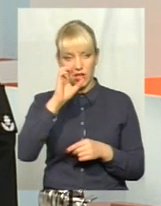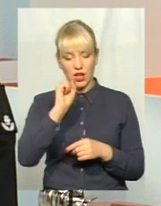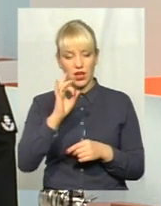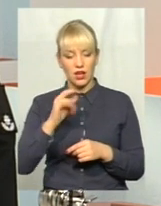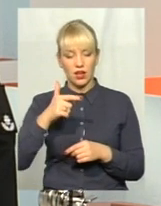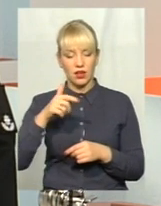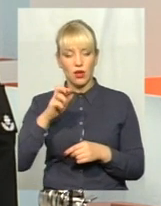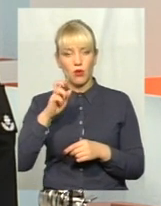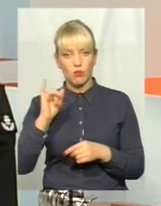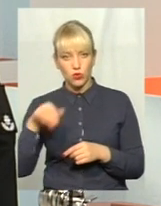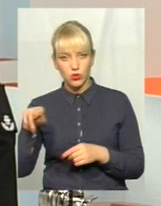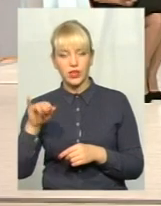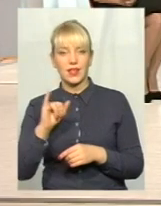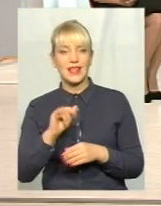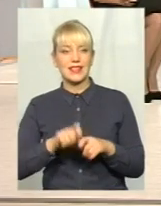Держаркбудінспекція.